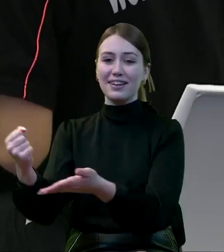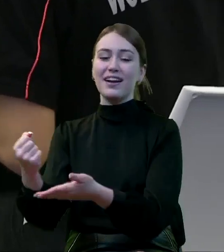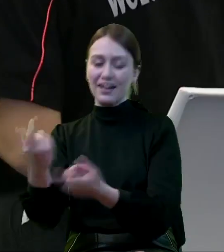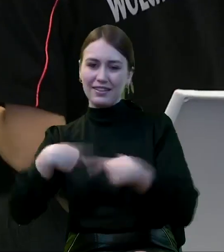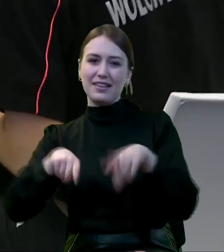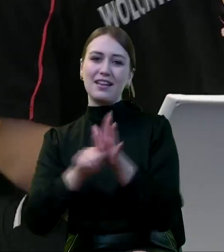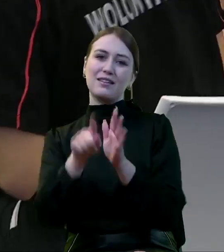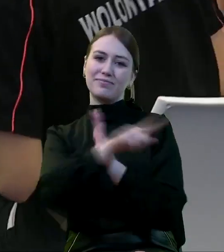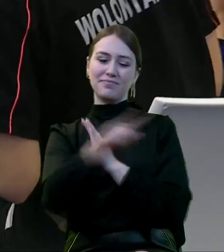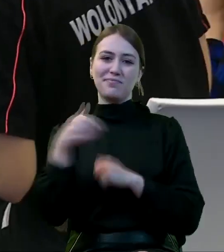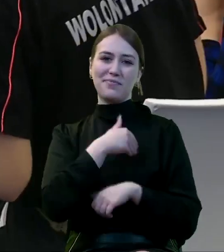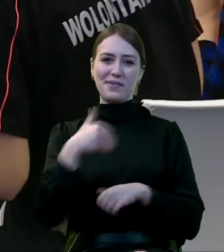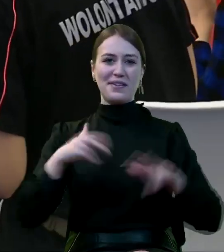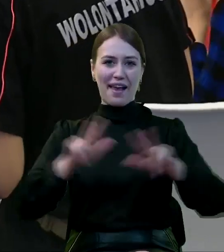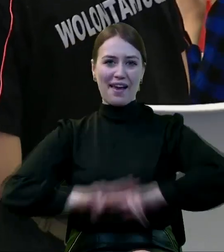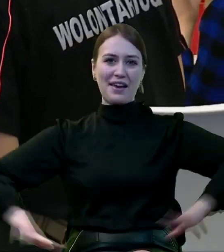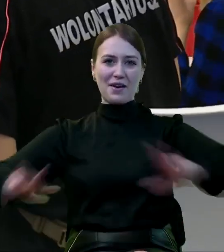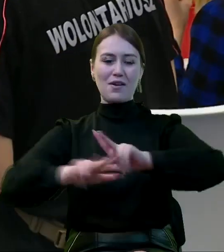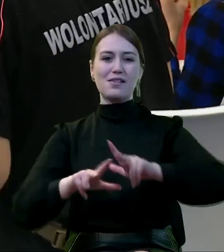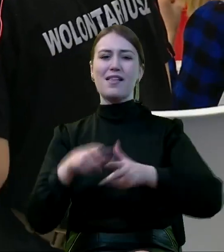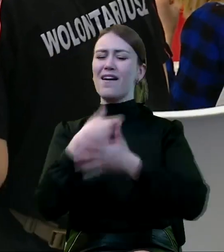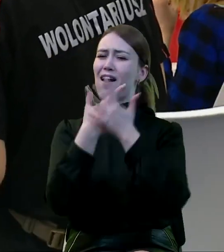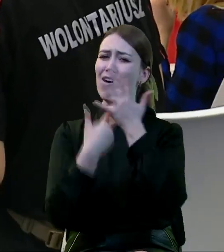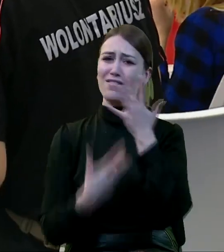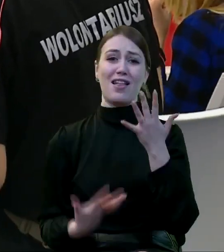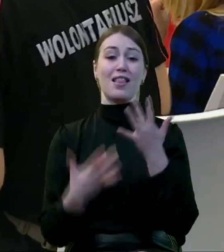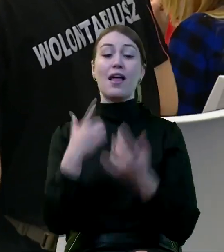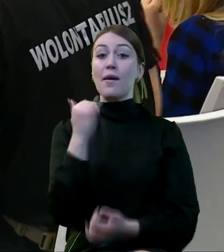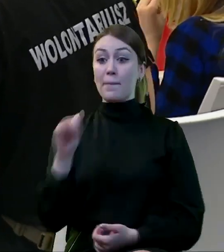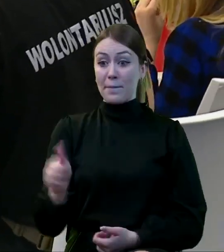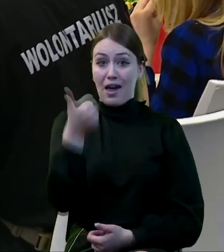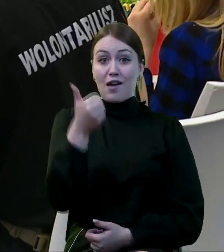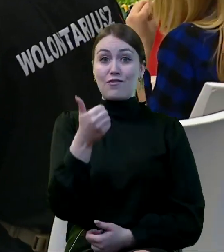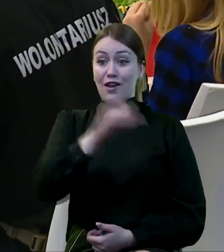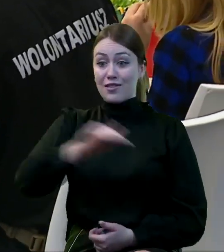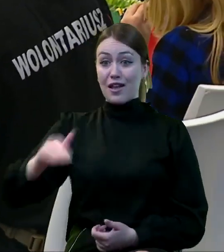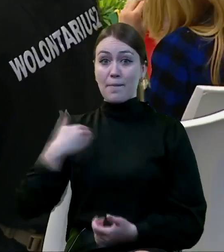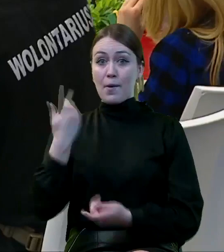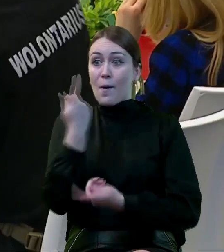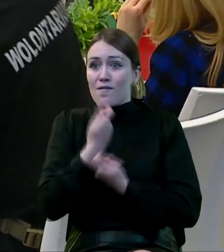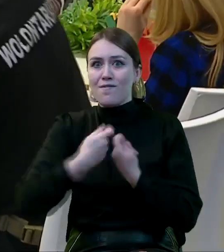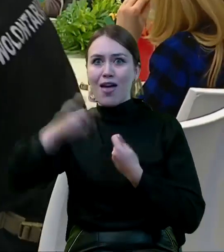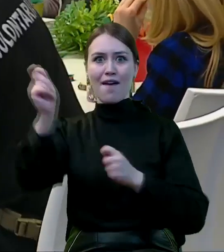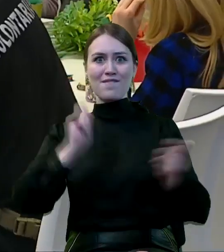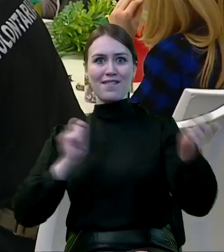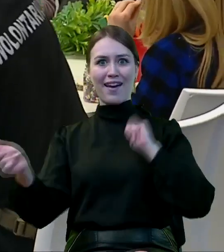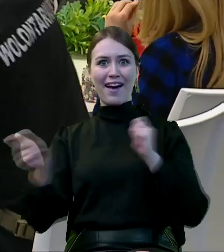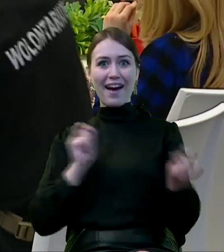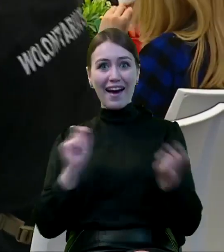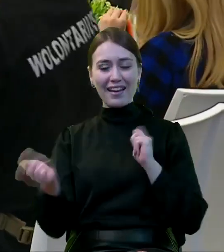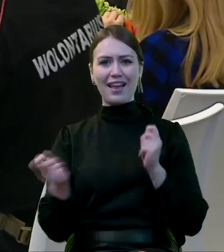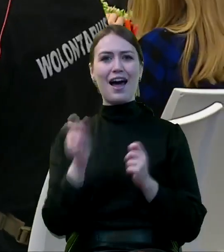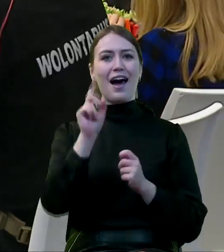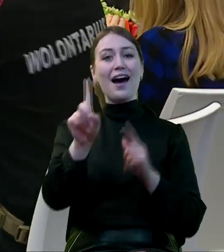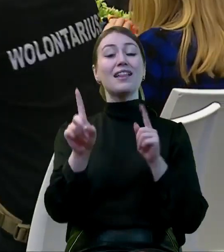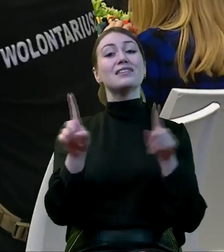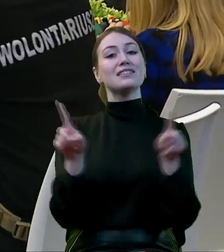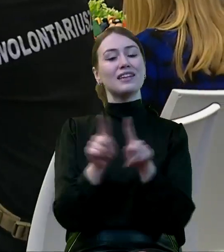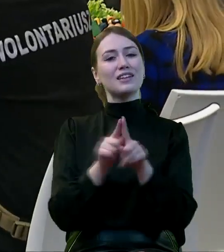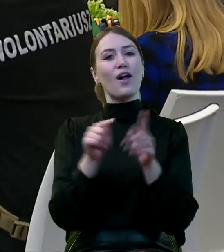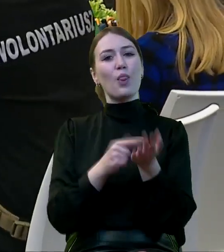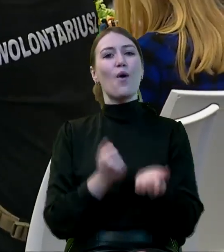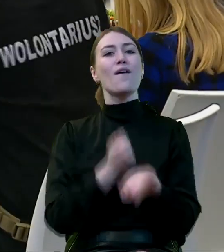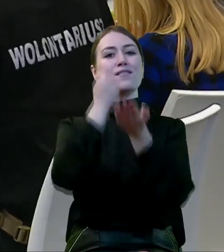polskich rodzin, wielokrotnie, po raz pierwszy dzieciaczki wyjechały na wakacje, ale to jest